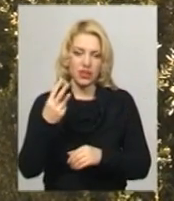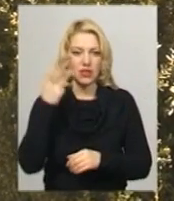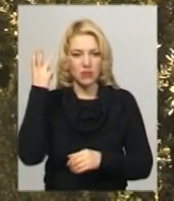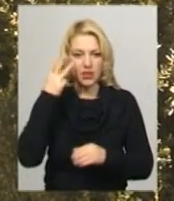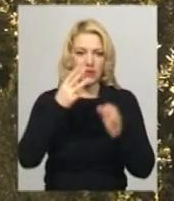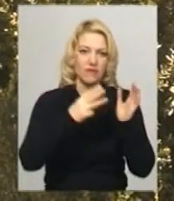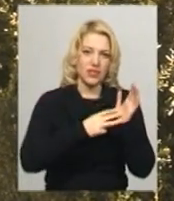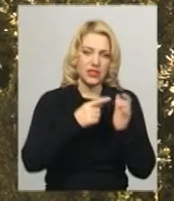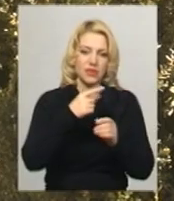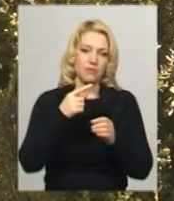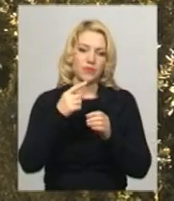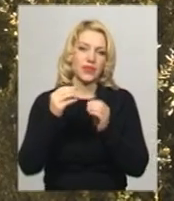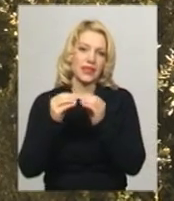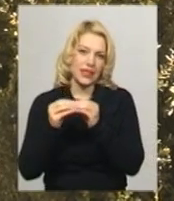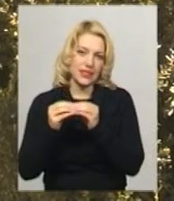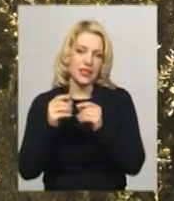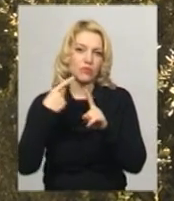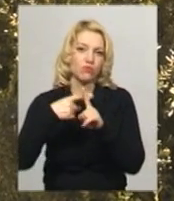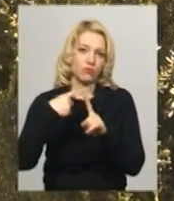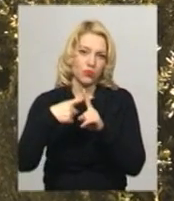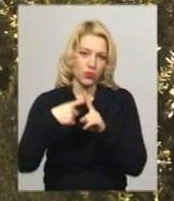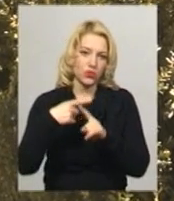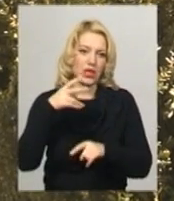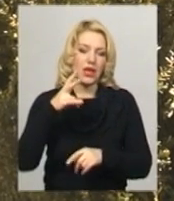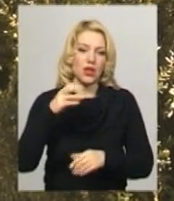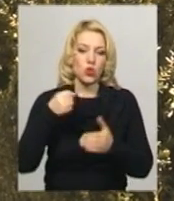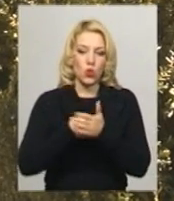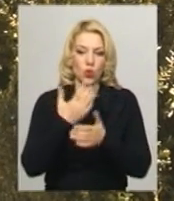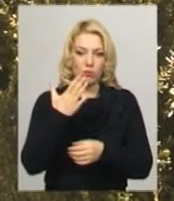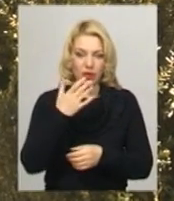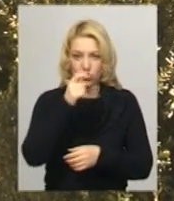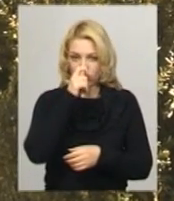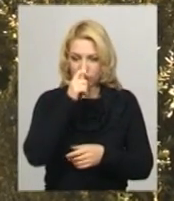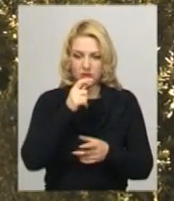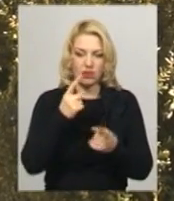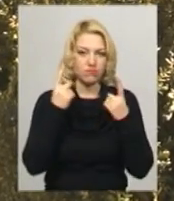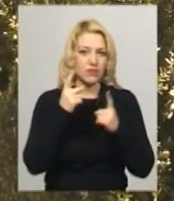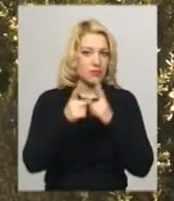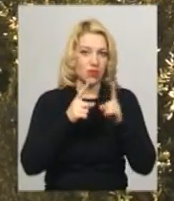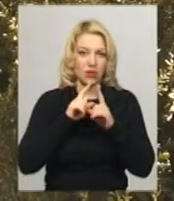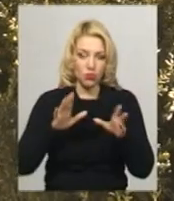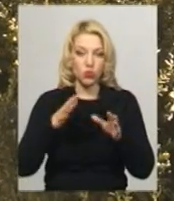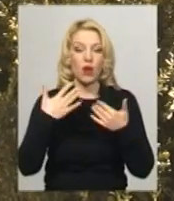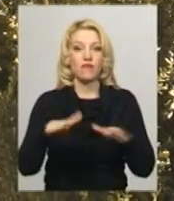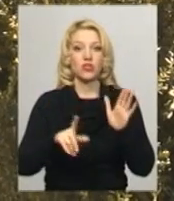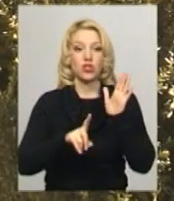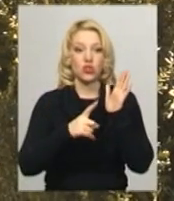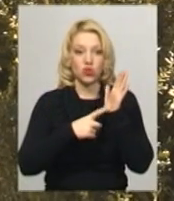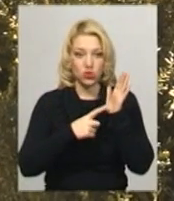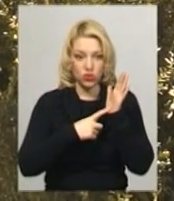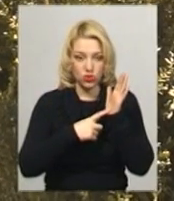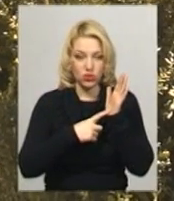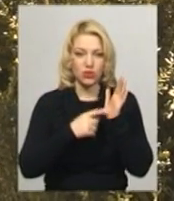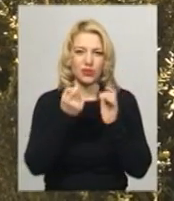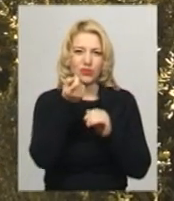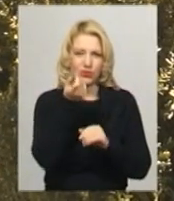-10 градусів вище нуля. Надалі до 5-го квітня істотних змін в погоді не очікуємо, а вже 6-го є ймовірність невеликого